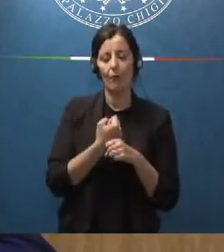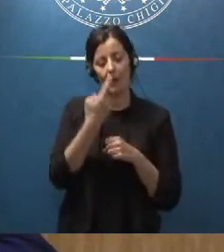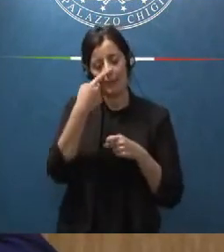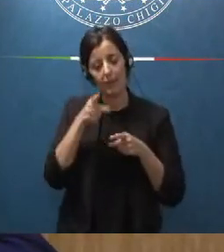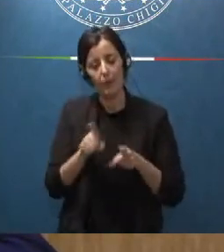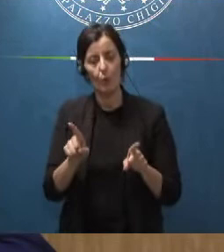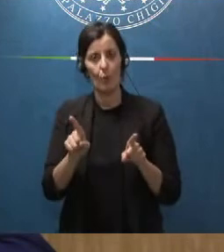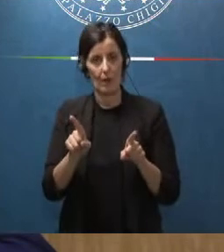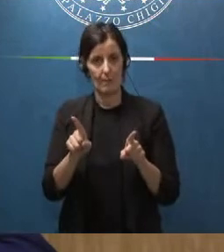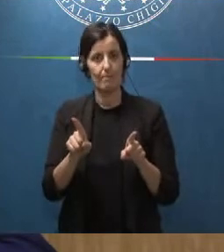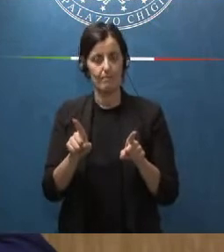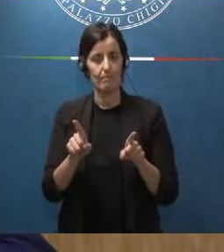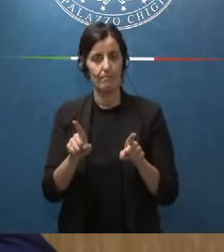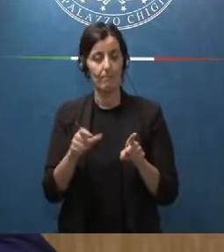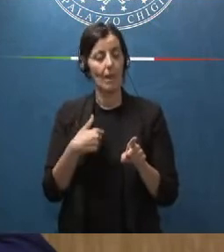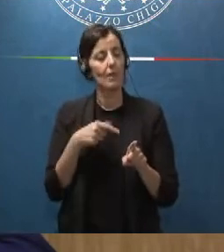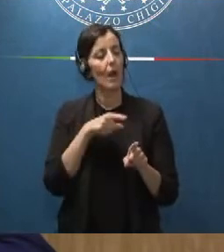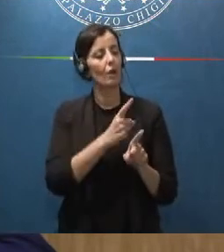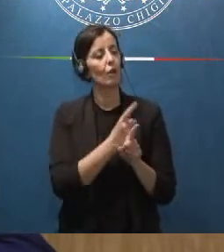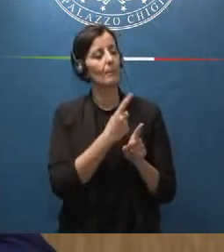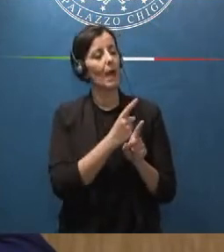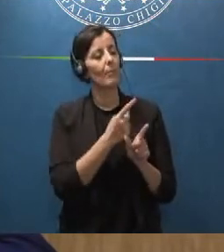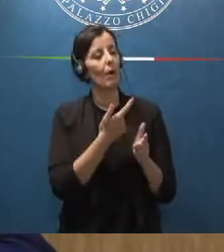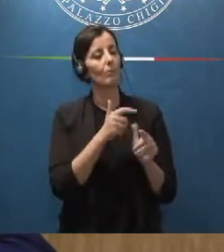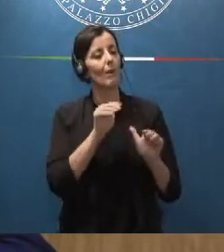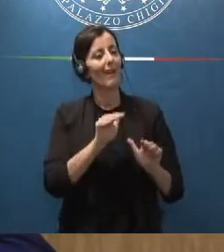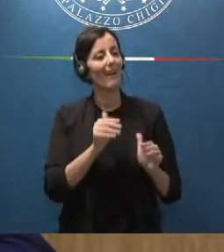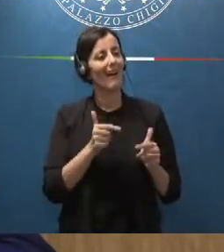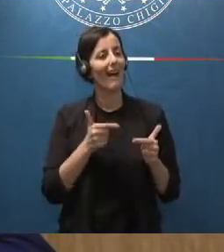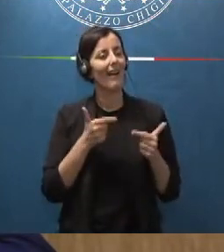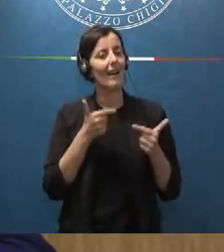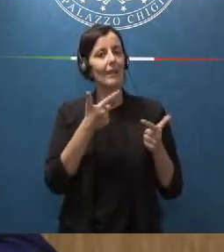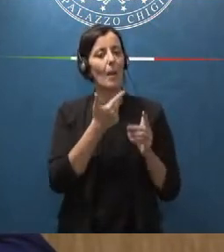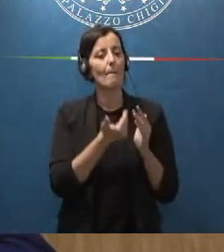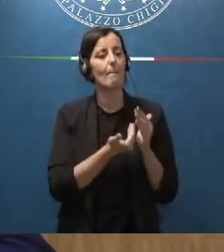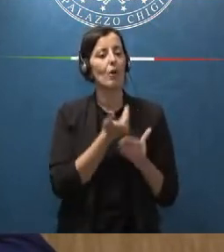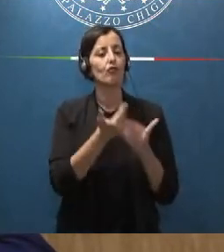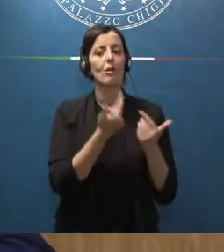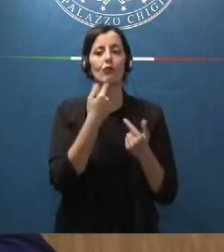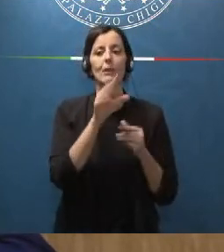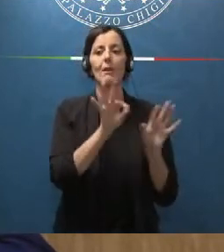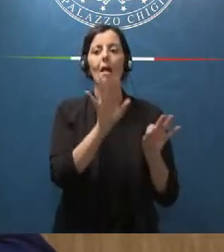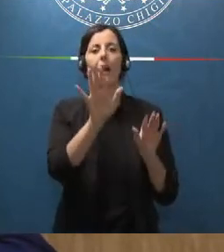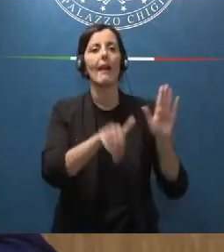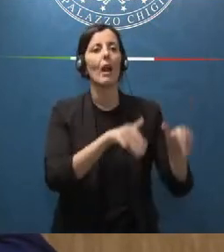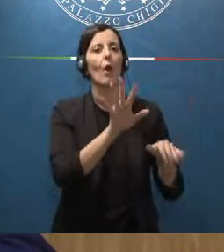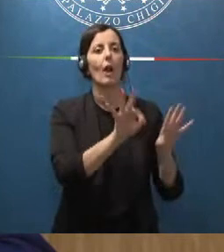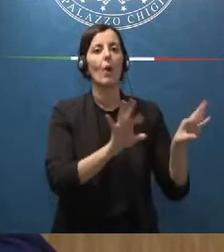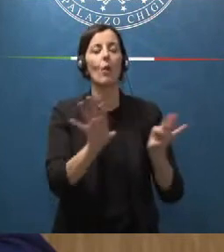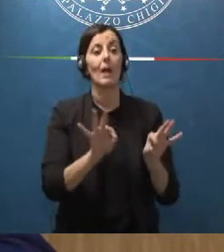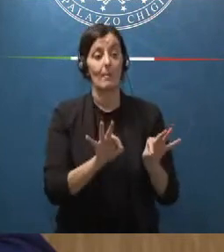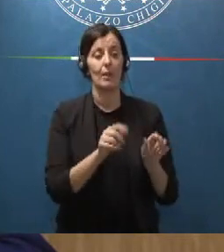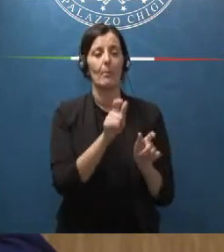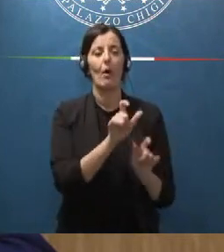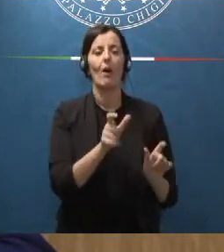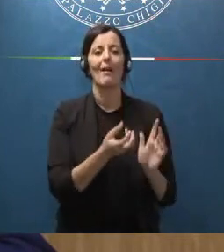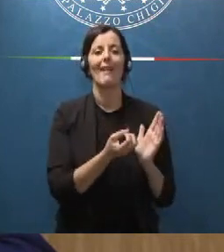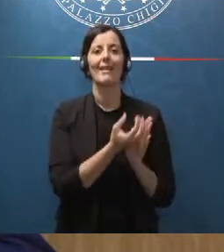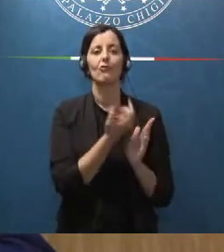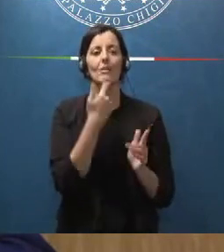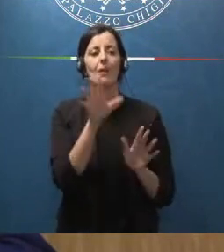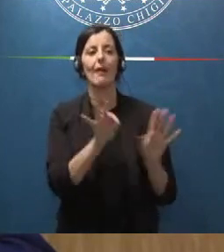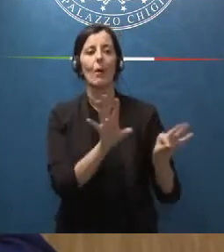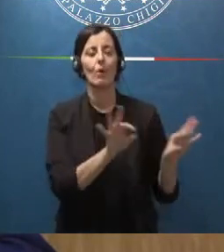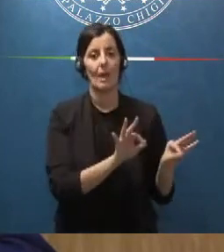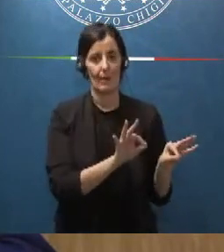da un lato dobbiamo garantire un processo di reclutamento di risorse che ci consenta